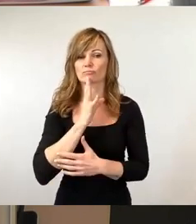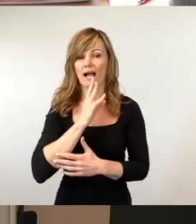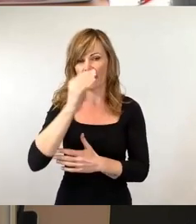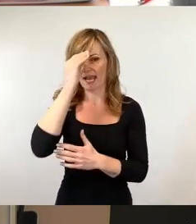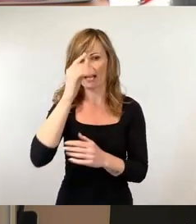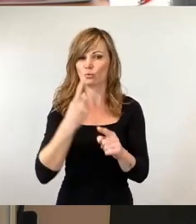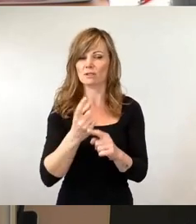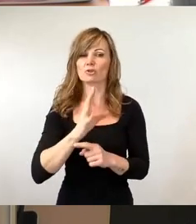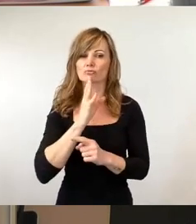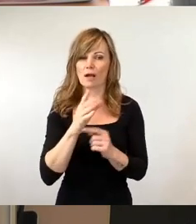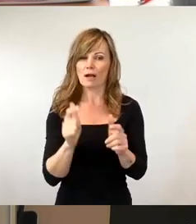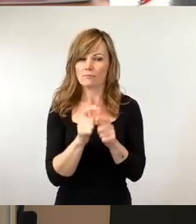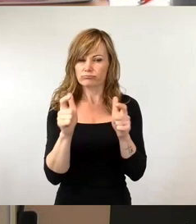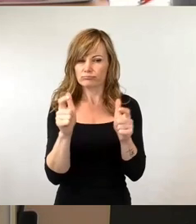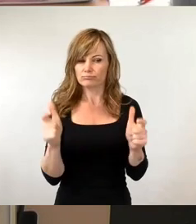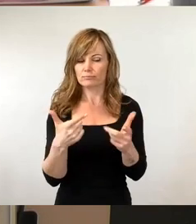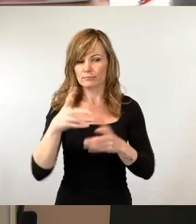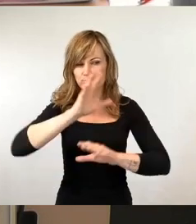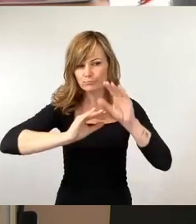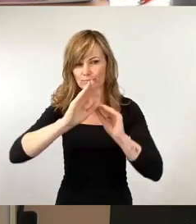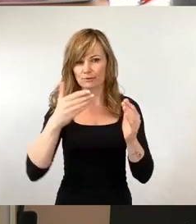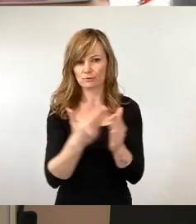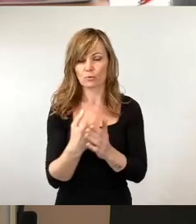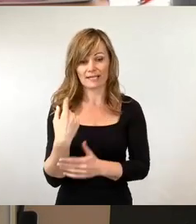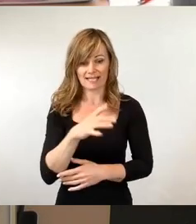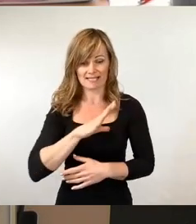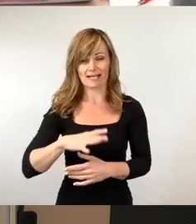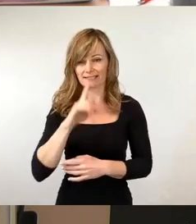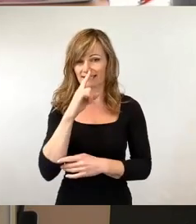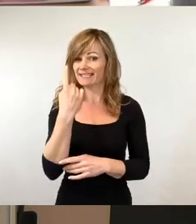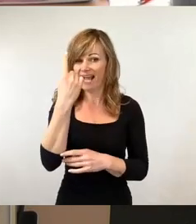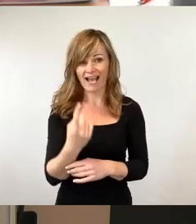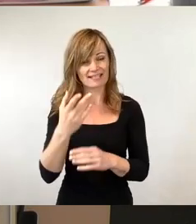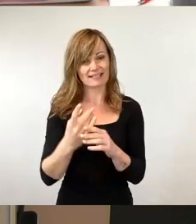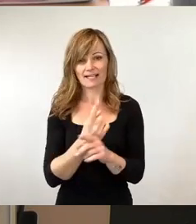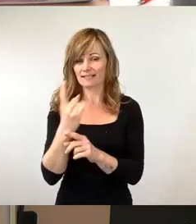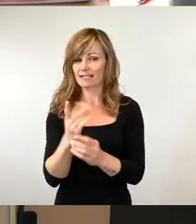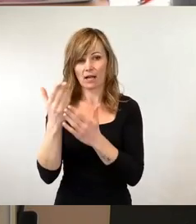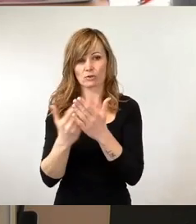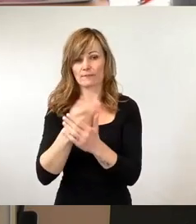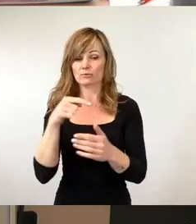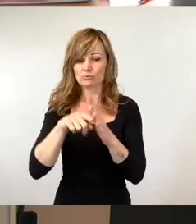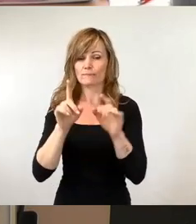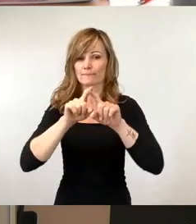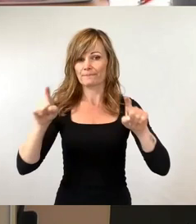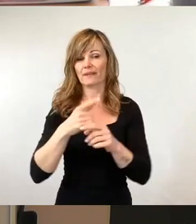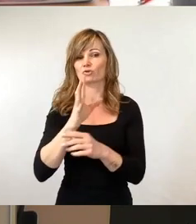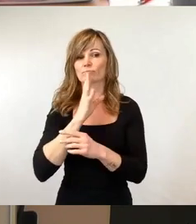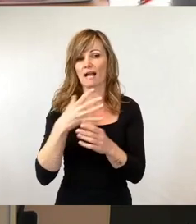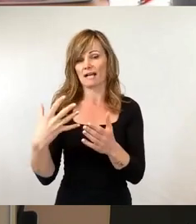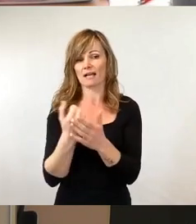Es gibt in Sachsen nicht eine Teilzeitausbildung zum Spracherwerb, weil das Sächsische Kultusministerium sich nicht in der Lage sieht,